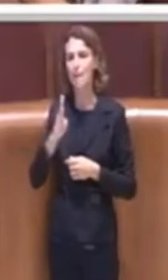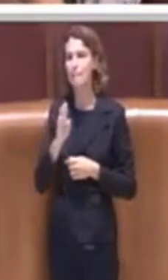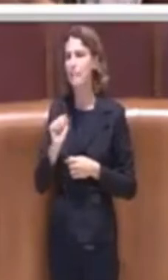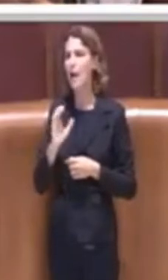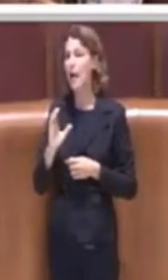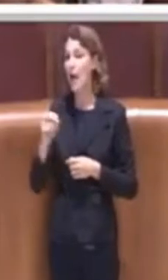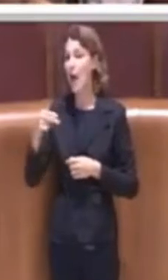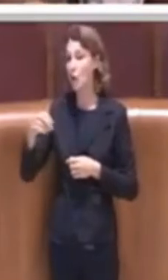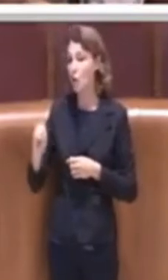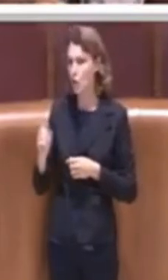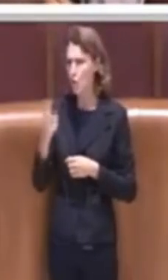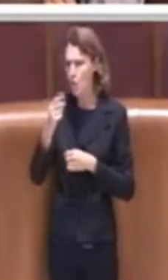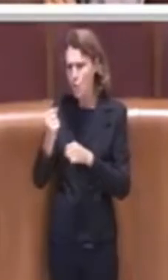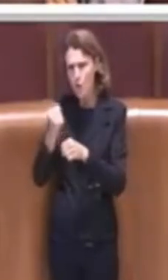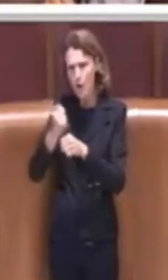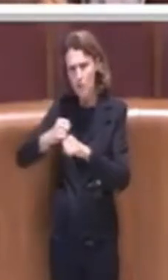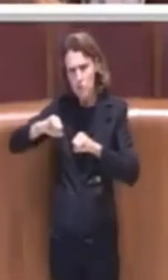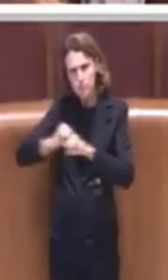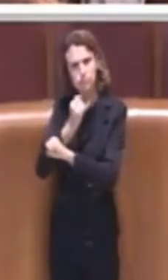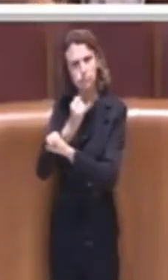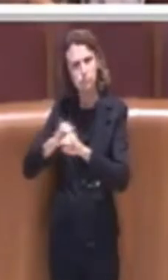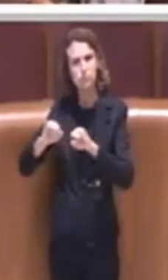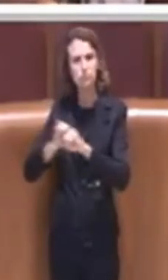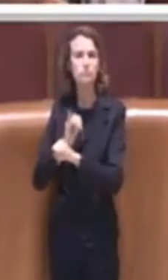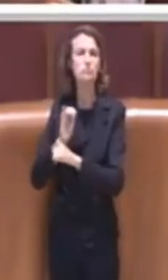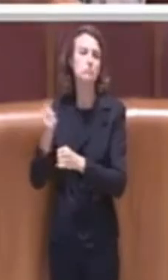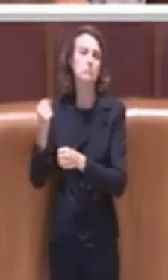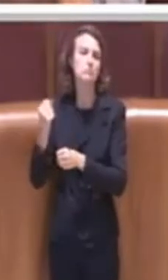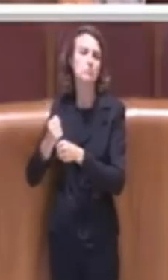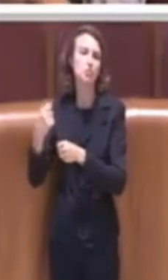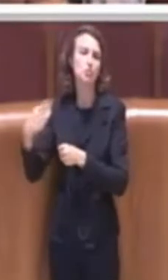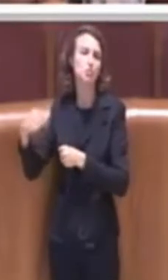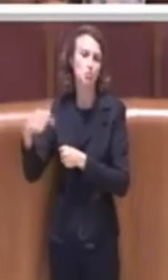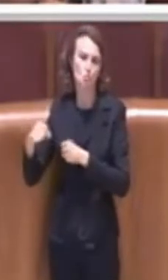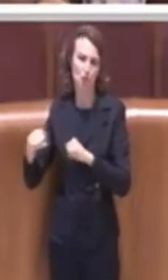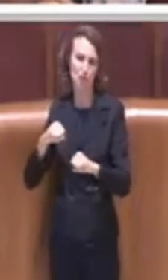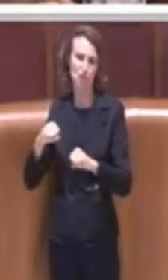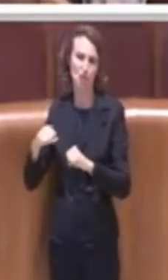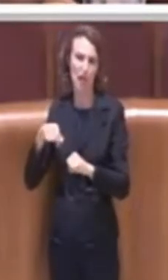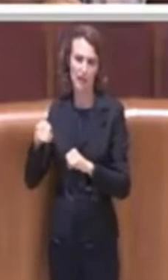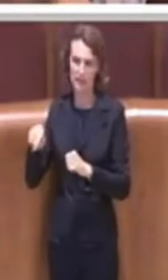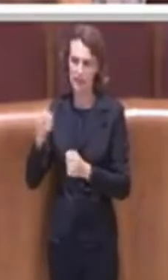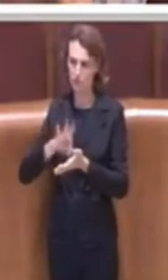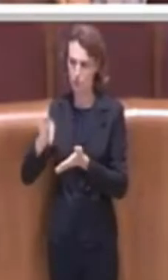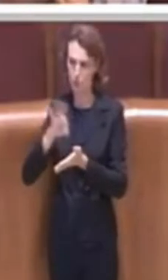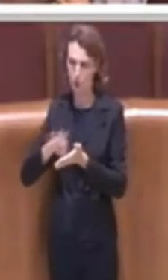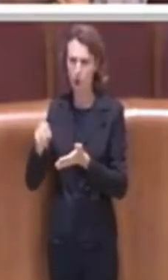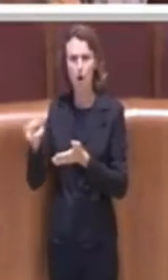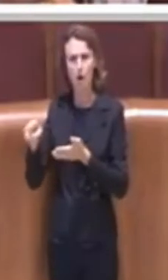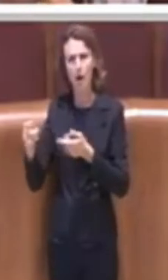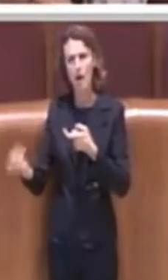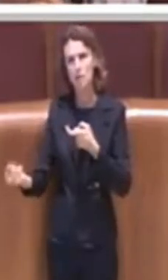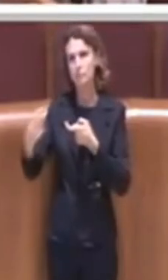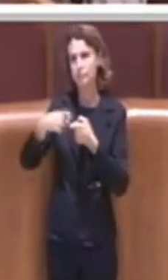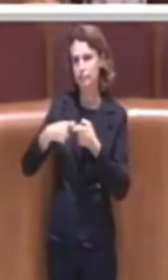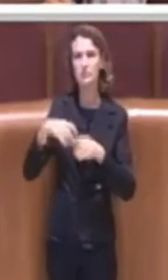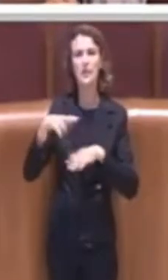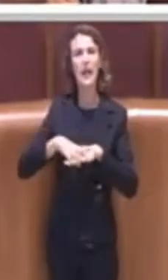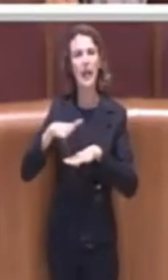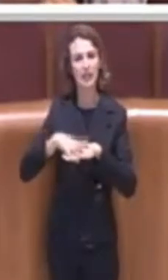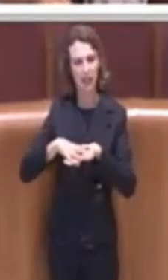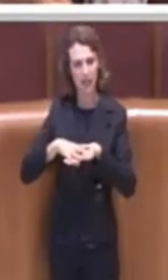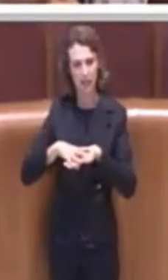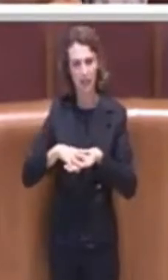in un lavoro capillare fatto dalla dirigente scolastica che aveva aderito appunto a questa rete, con la